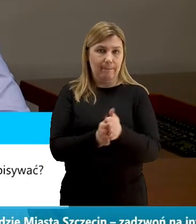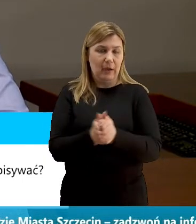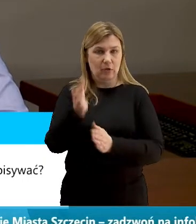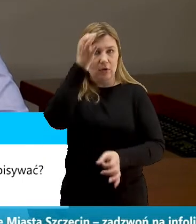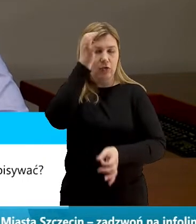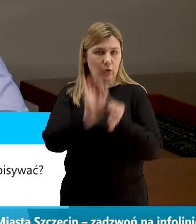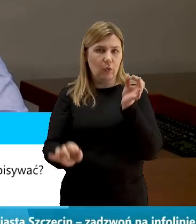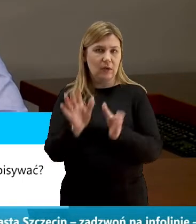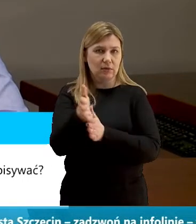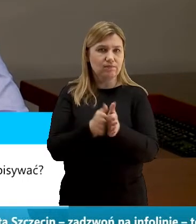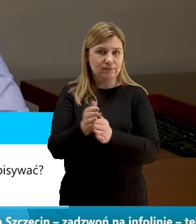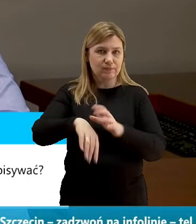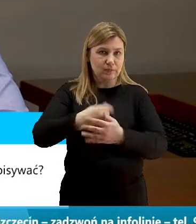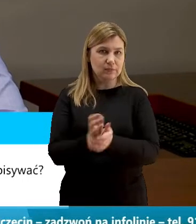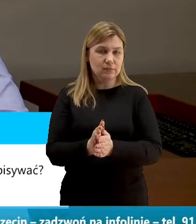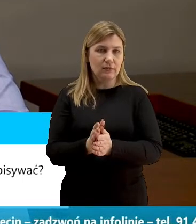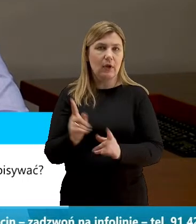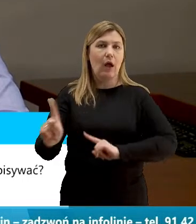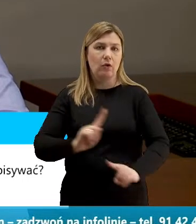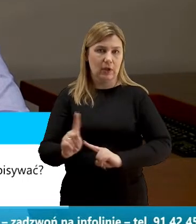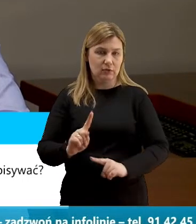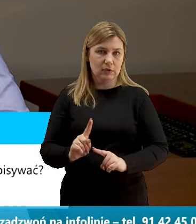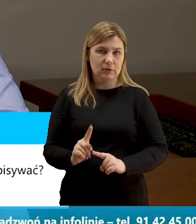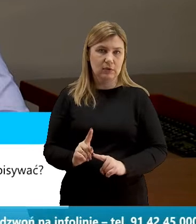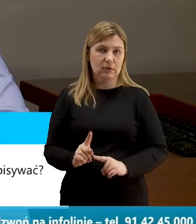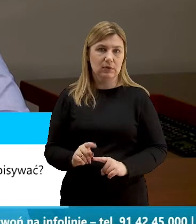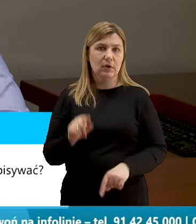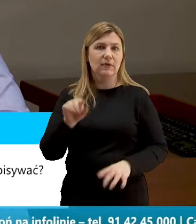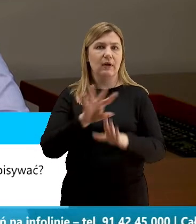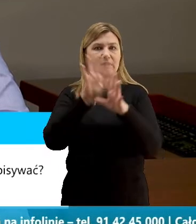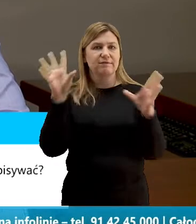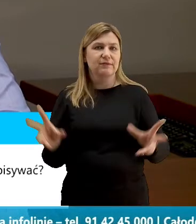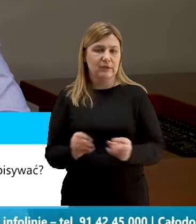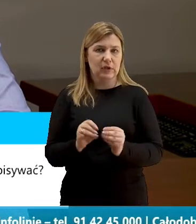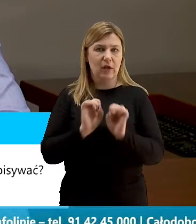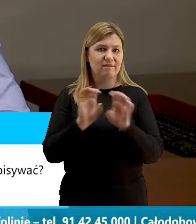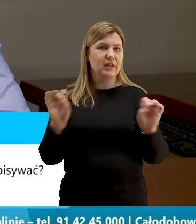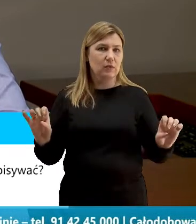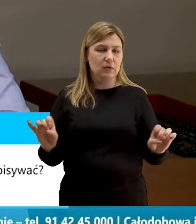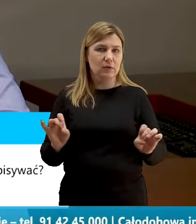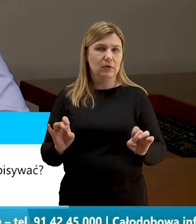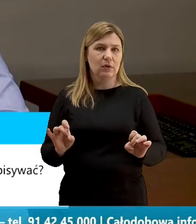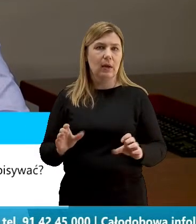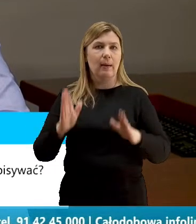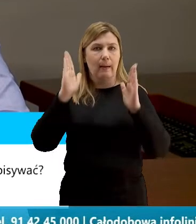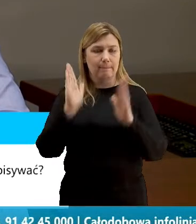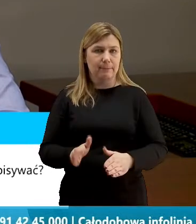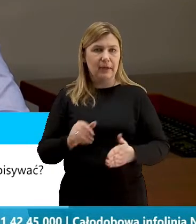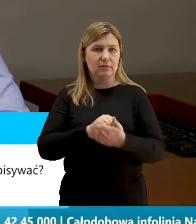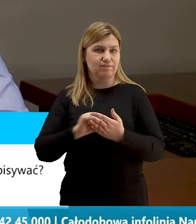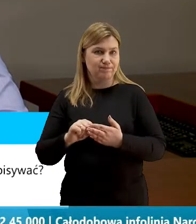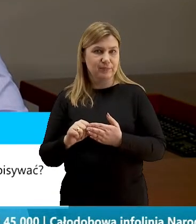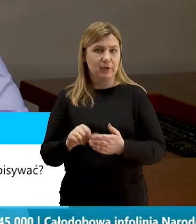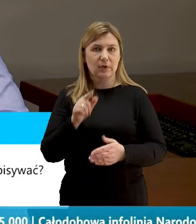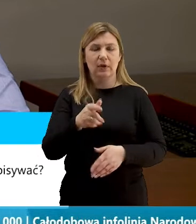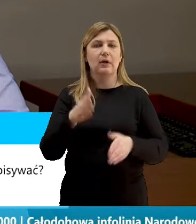ręce oznaczają, że te wszystkie wirusy będą degradowane i wówczas nie będziemy